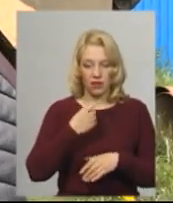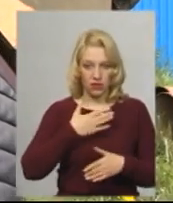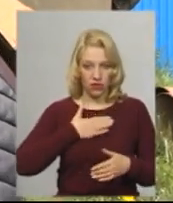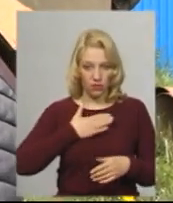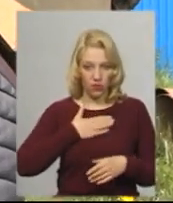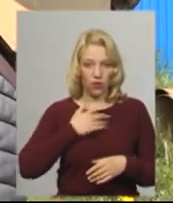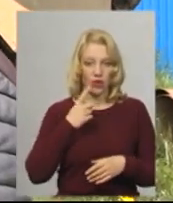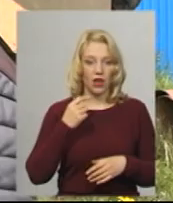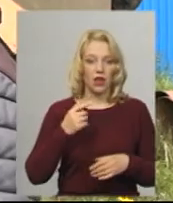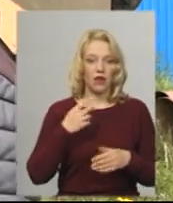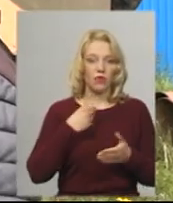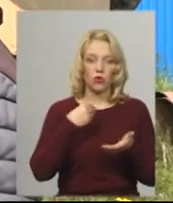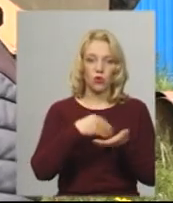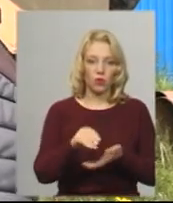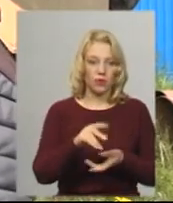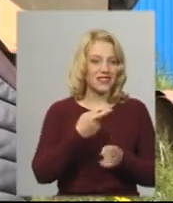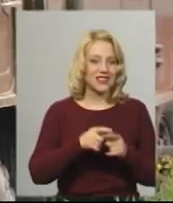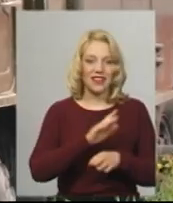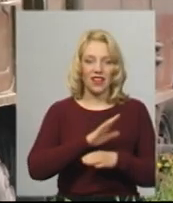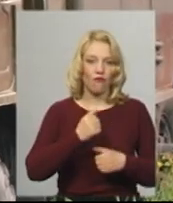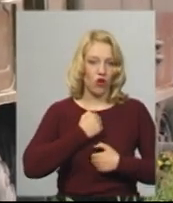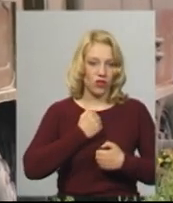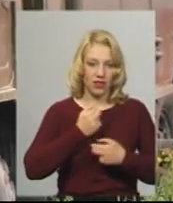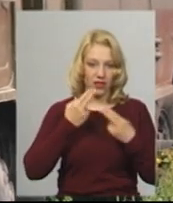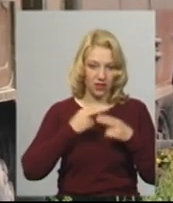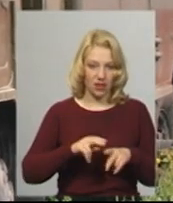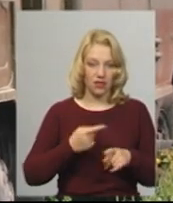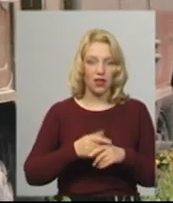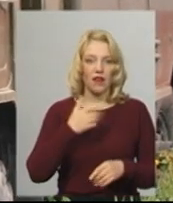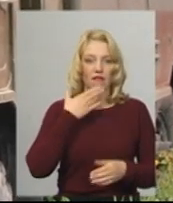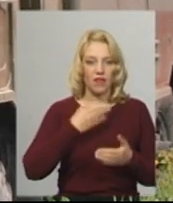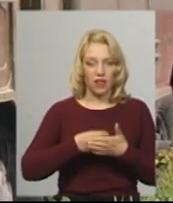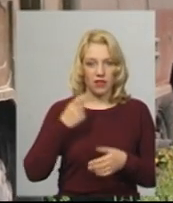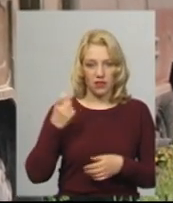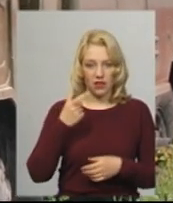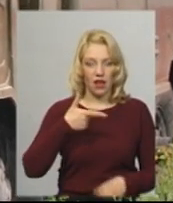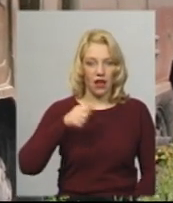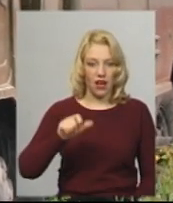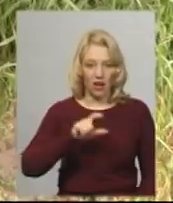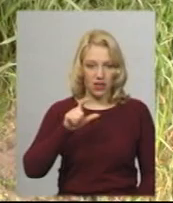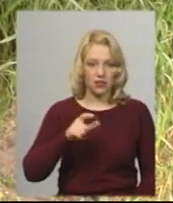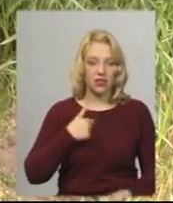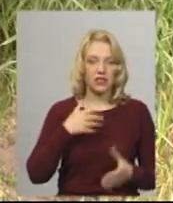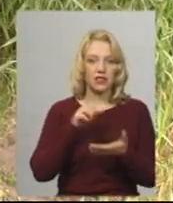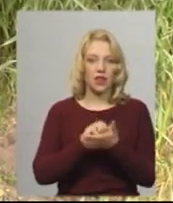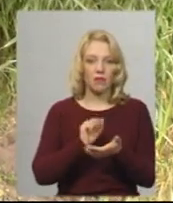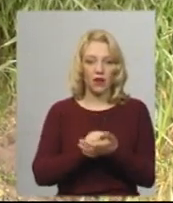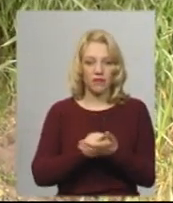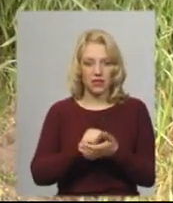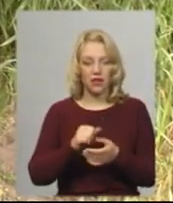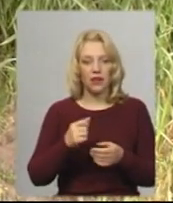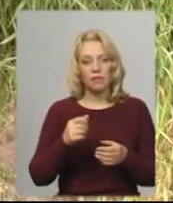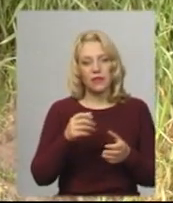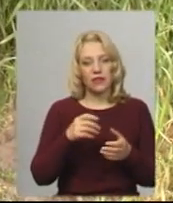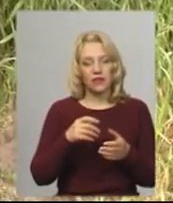Була куплена в гражданських людей, це не є воєнна техніка. Власник «Чотирьогазів» каже, займався прокладанням телекомунікацій в сільській місцевості